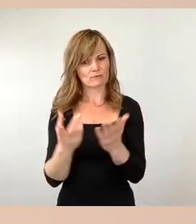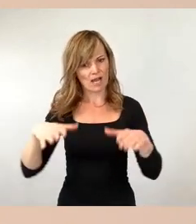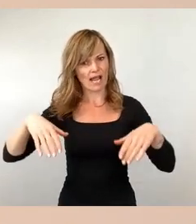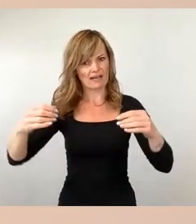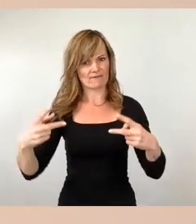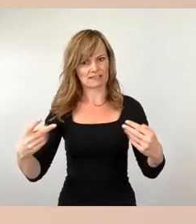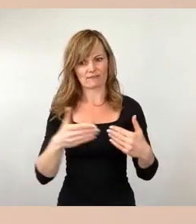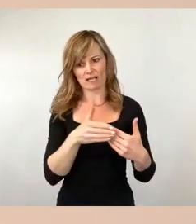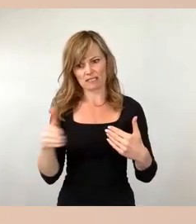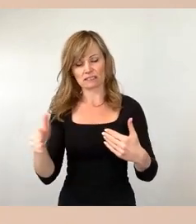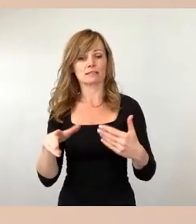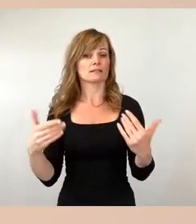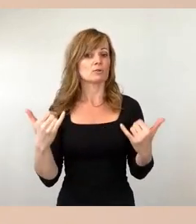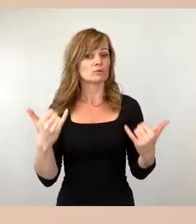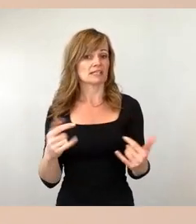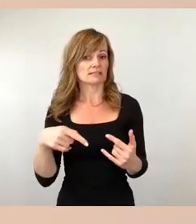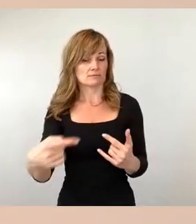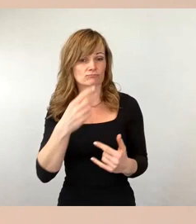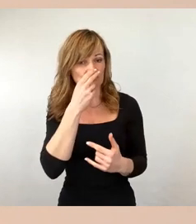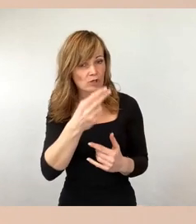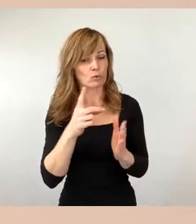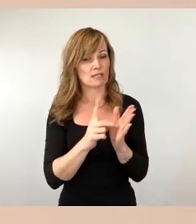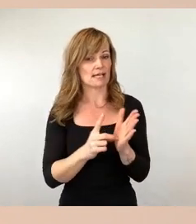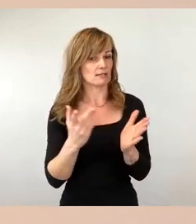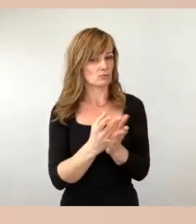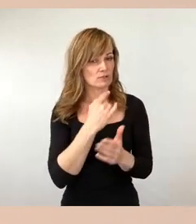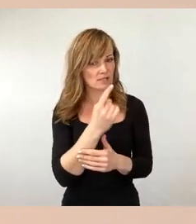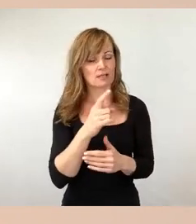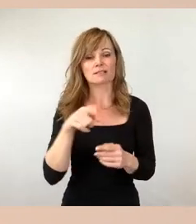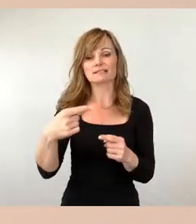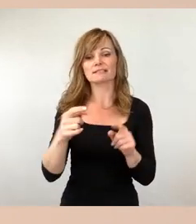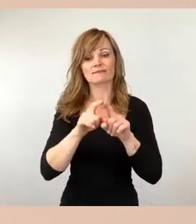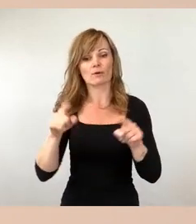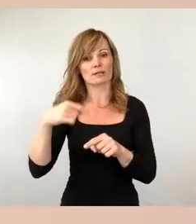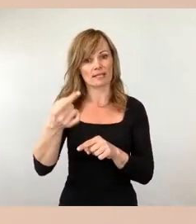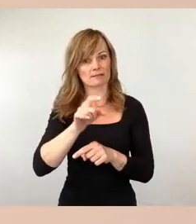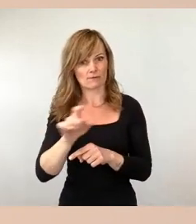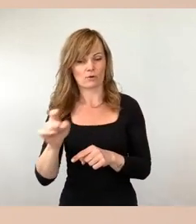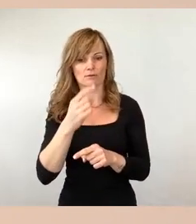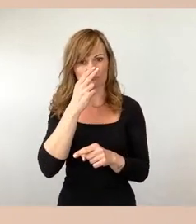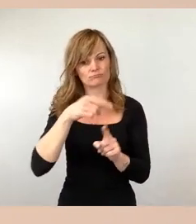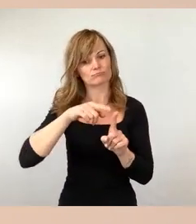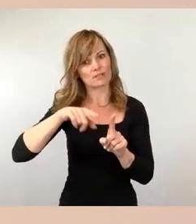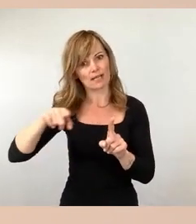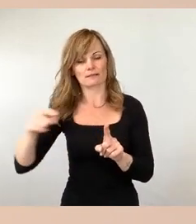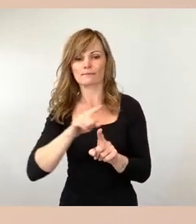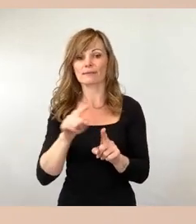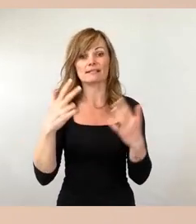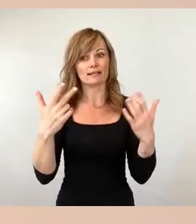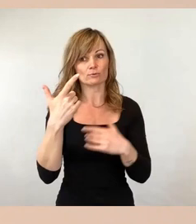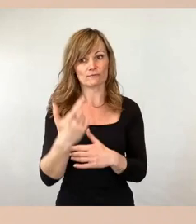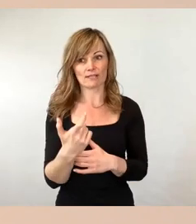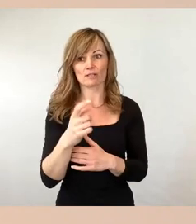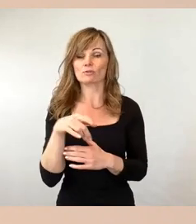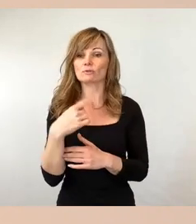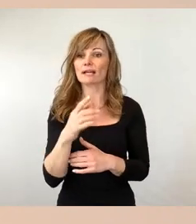werden jetzt ja nach Daten, wie ich schon sagte, in dieser und der nächsten Woche erheben bis zum 28. und dann am